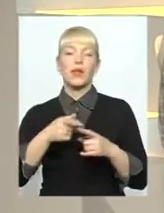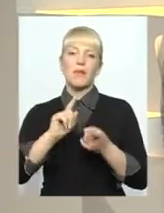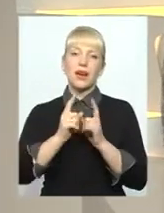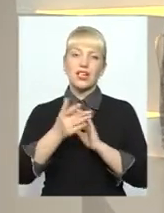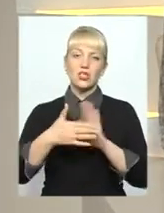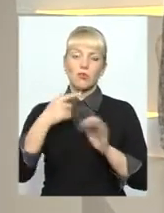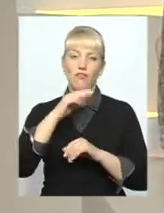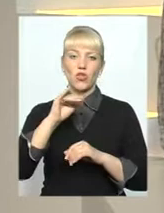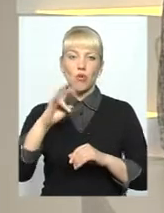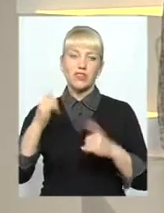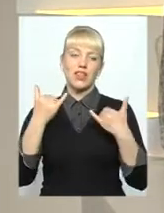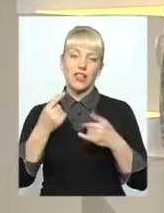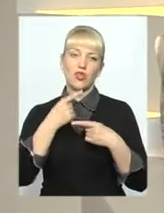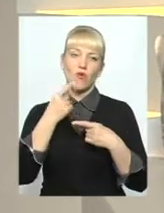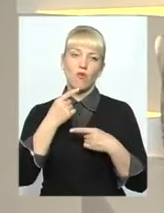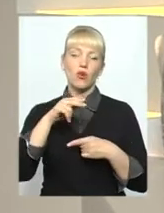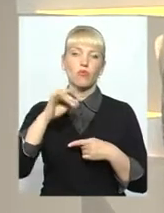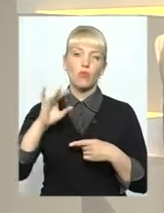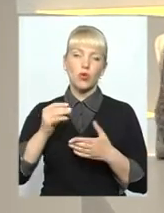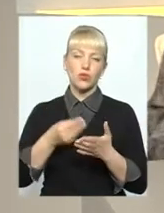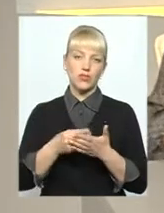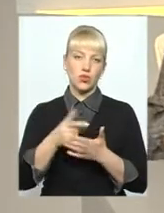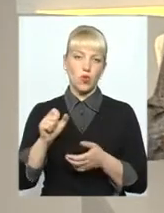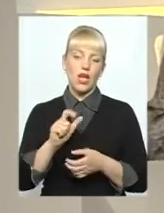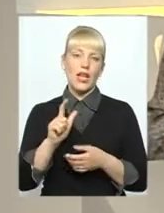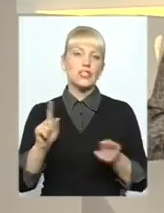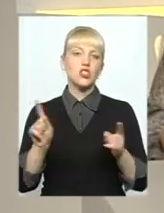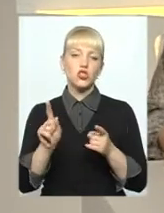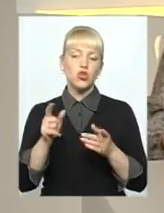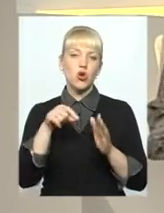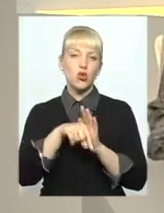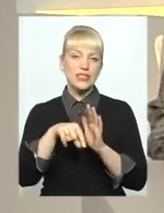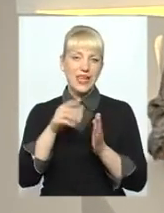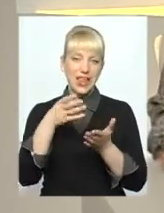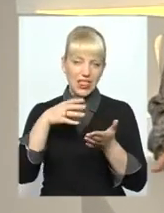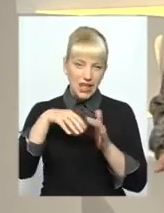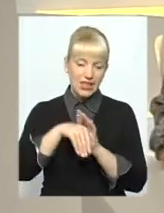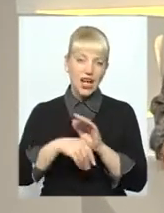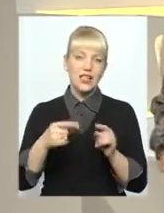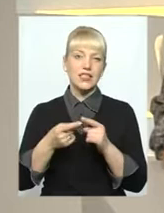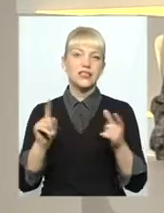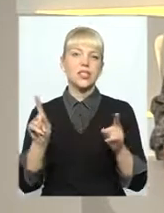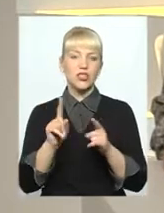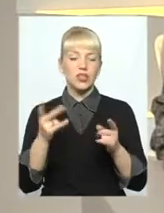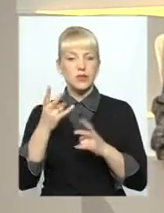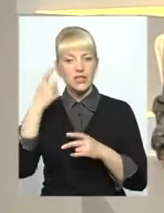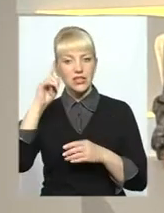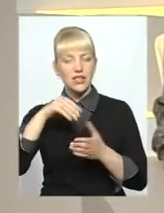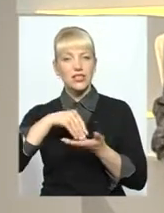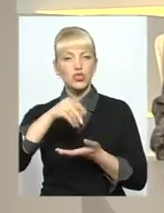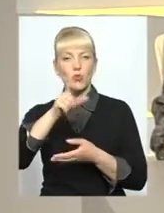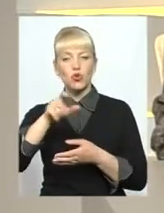Фіновської. І нині говоримо про ціну на газ. З чого в нас складається, що варто знати споживачам, які